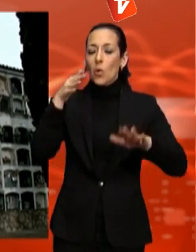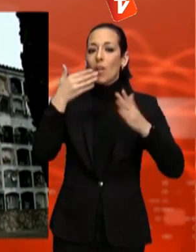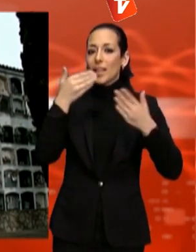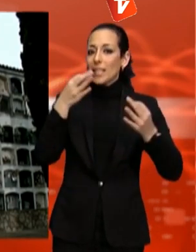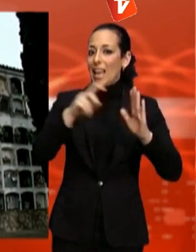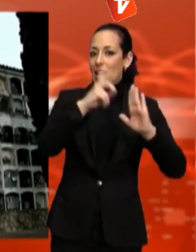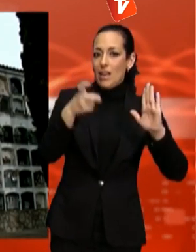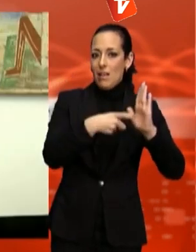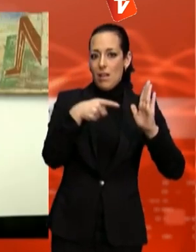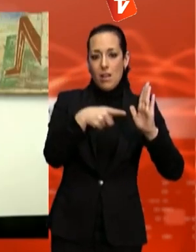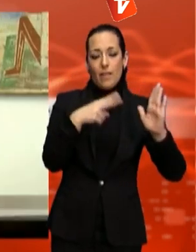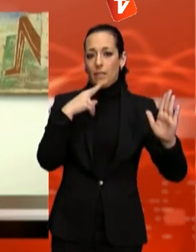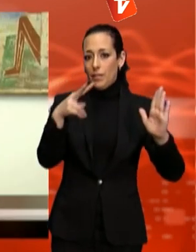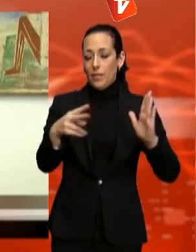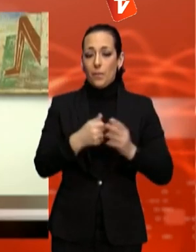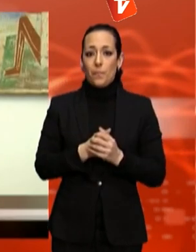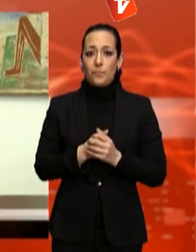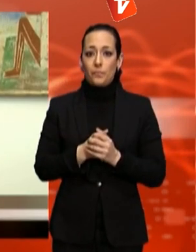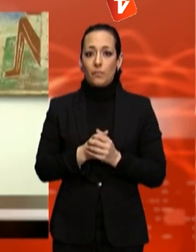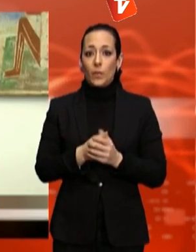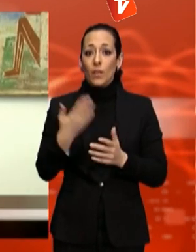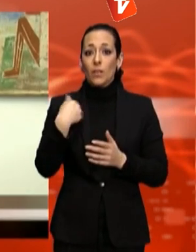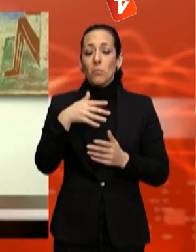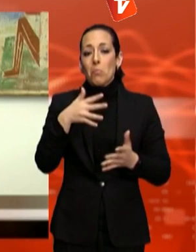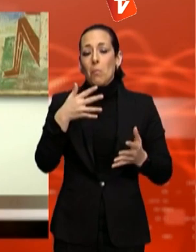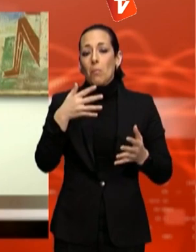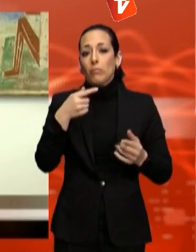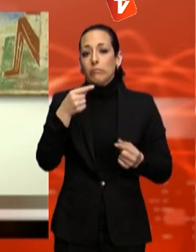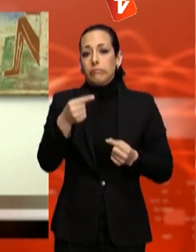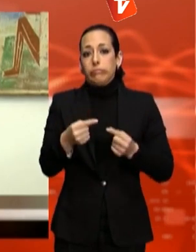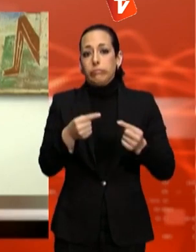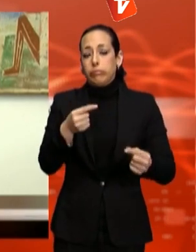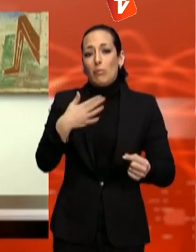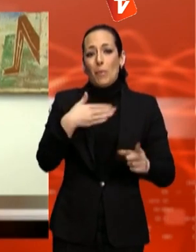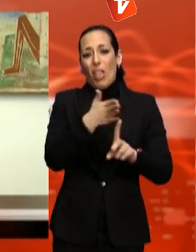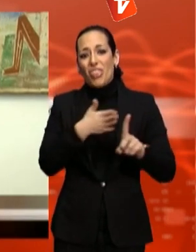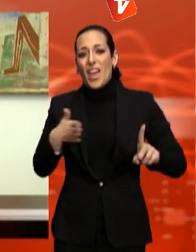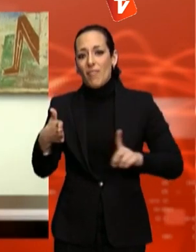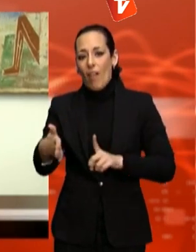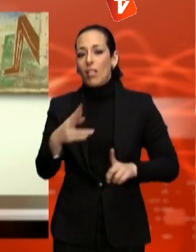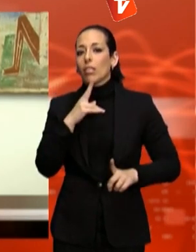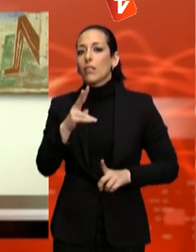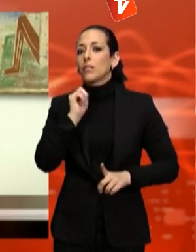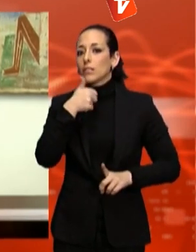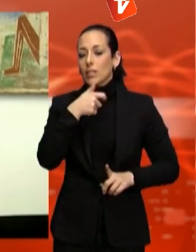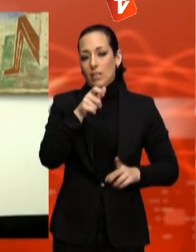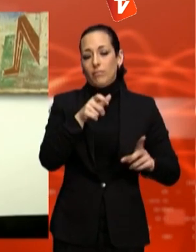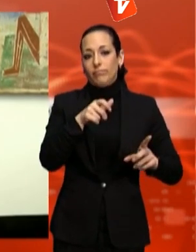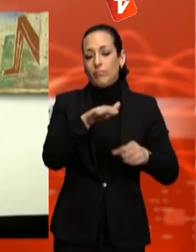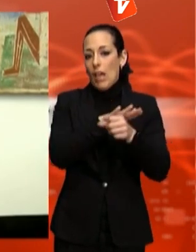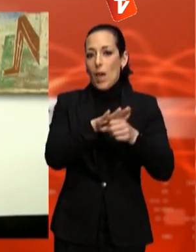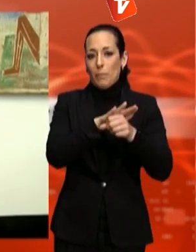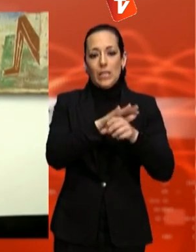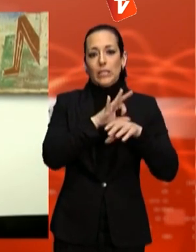'universalitat d'aquest servei. Són casos que venen determinats més per serveis socials. hi ha un protocol perquè afortunadament tampoc és un